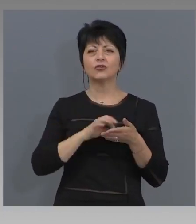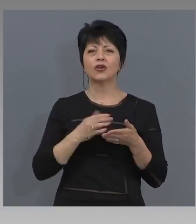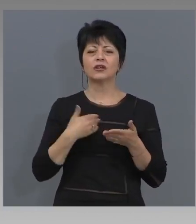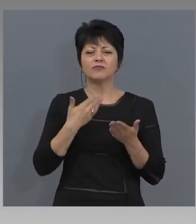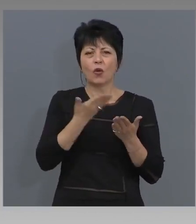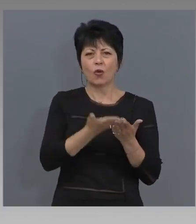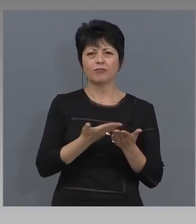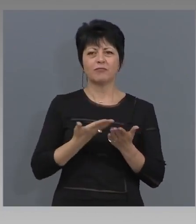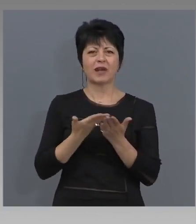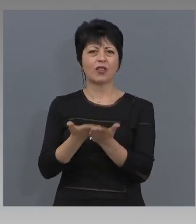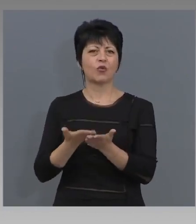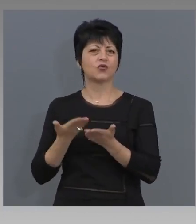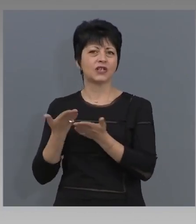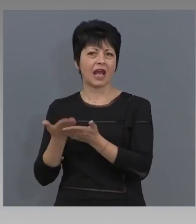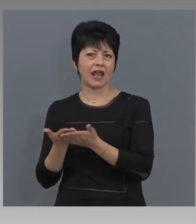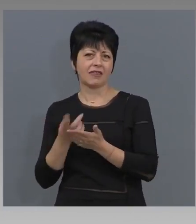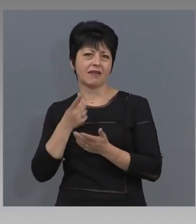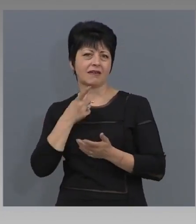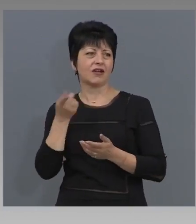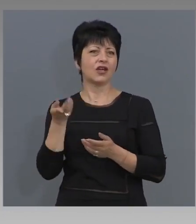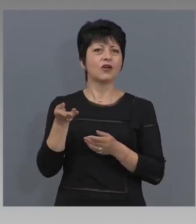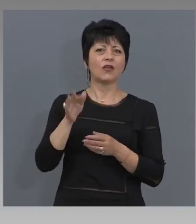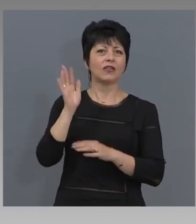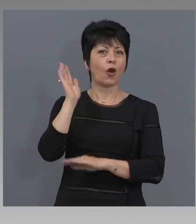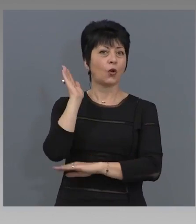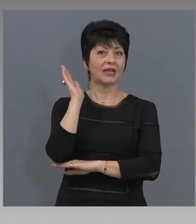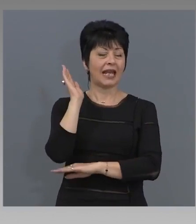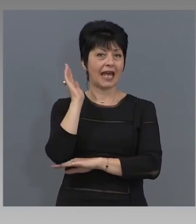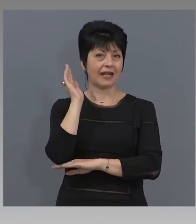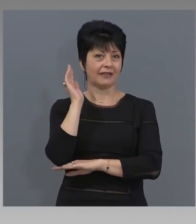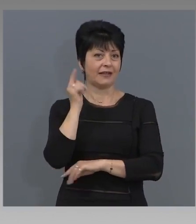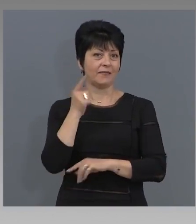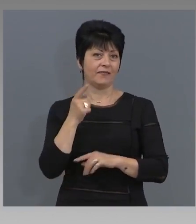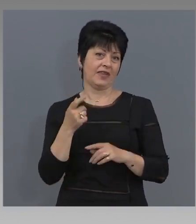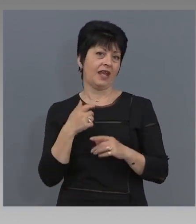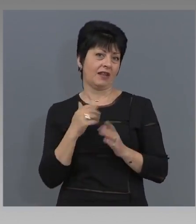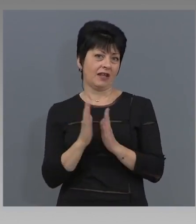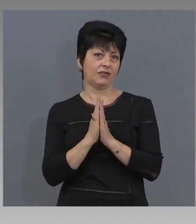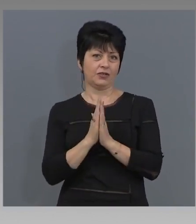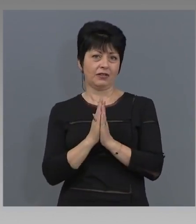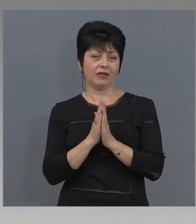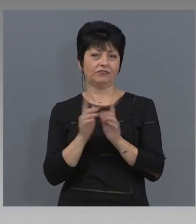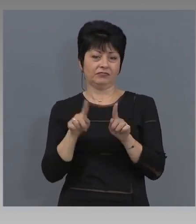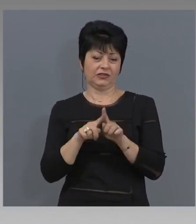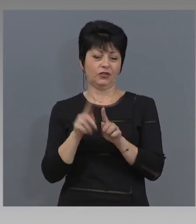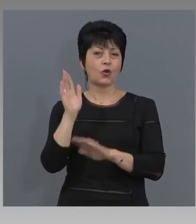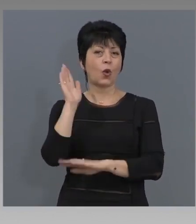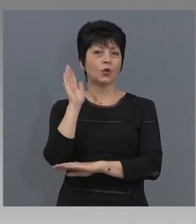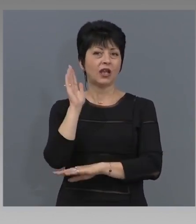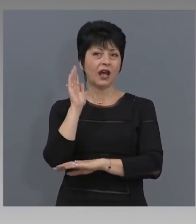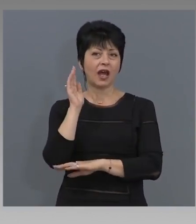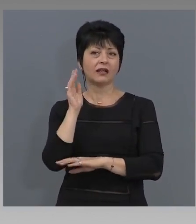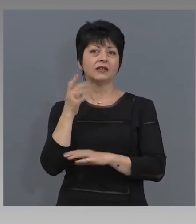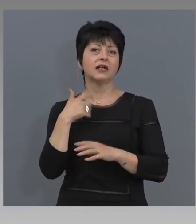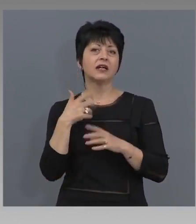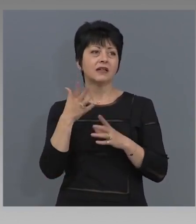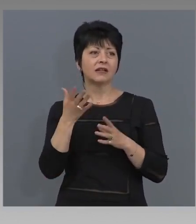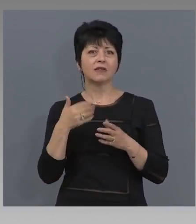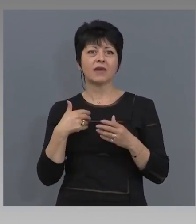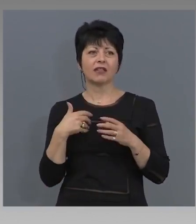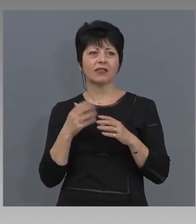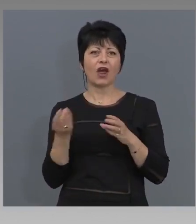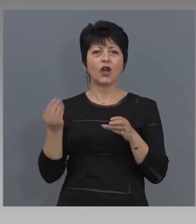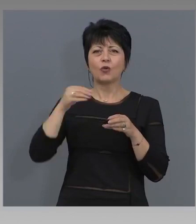и от самите хотелиери. Нашия призив към тях е и те да допренесат с допълнителни обещания или ангажименти.